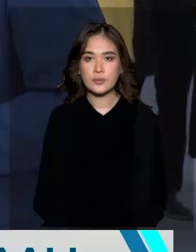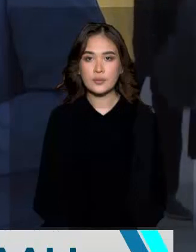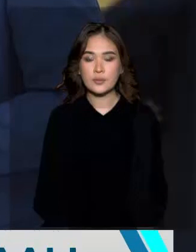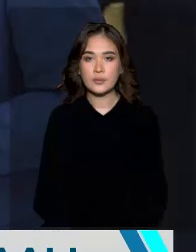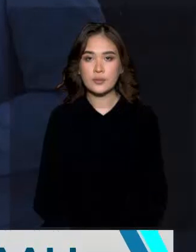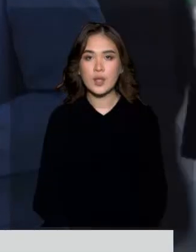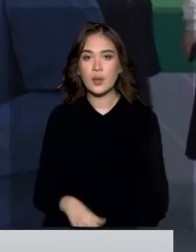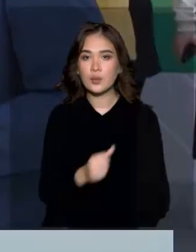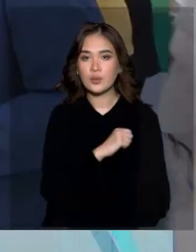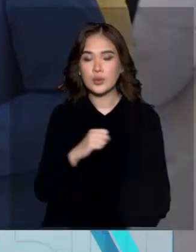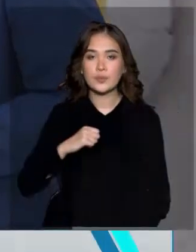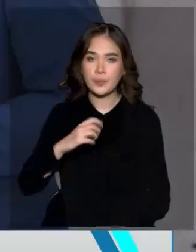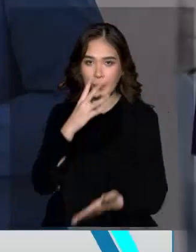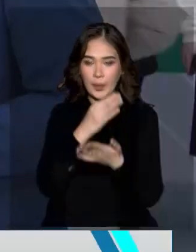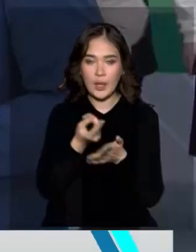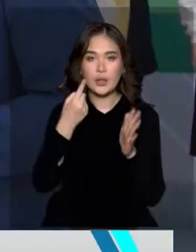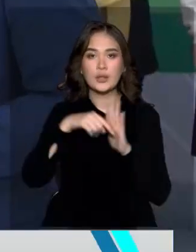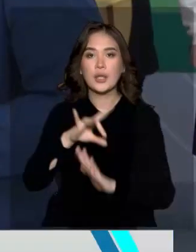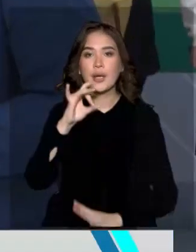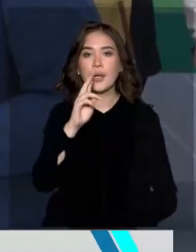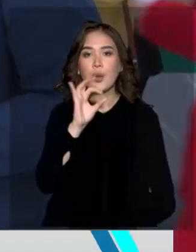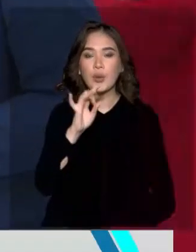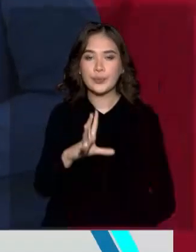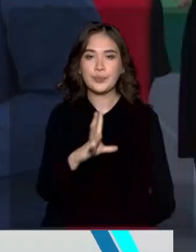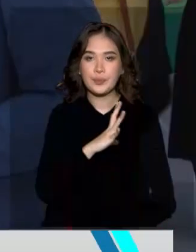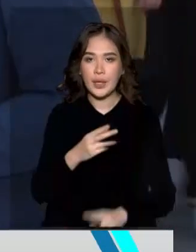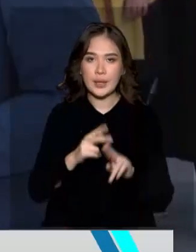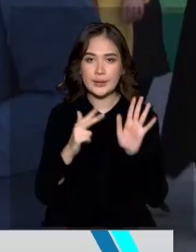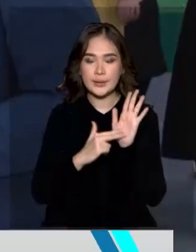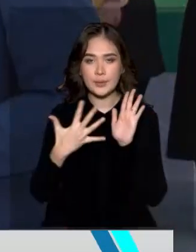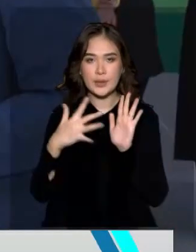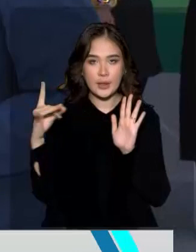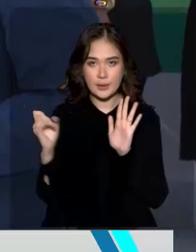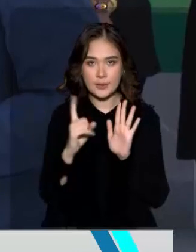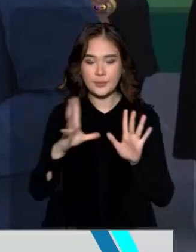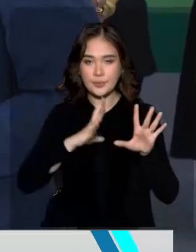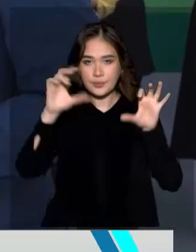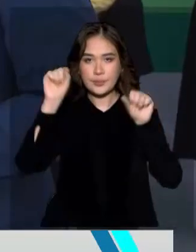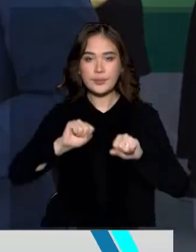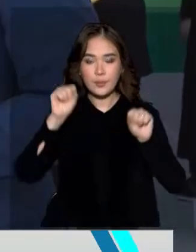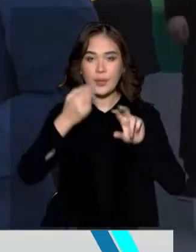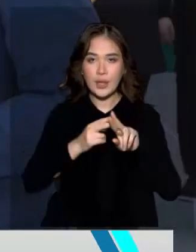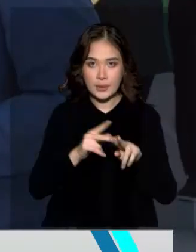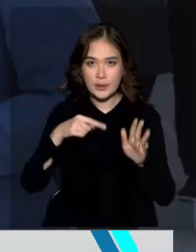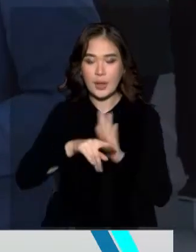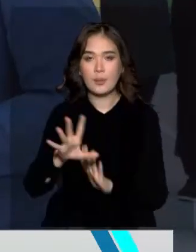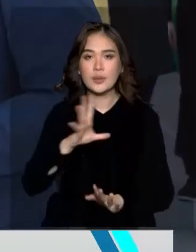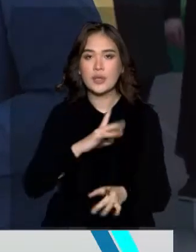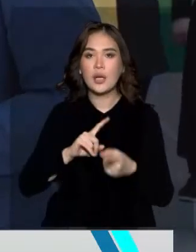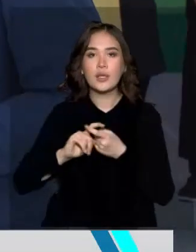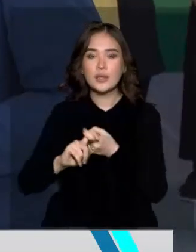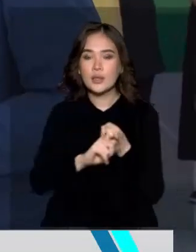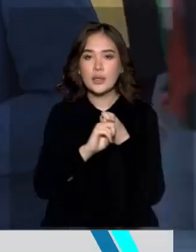Өзім қару күштерінің арасында мен рекорд қойғам негізі. Бұл жерден кішкен атмосфераға